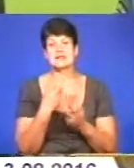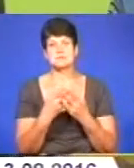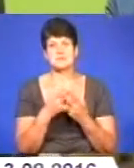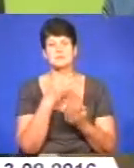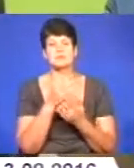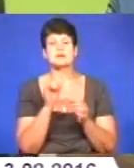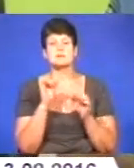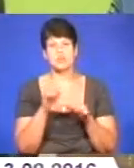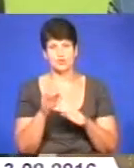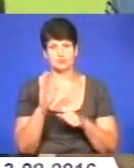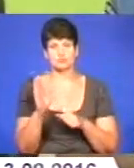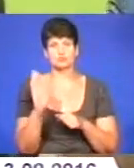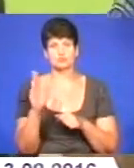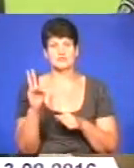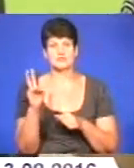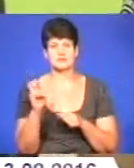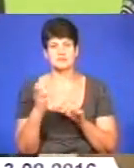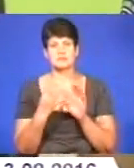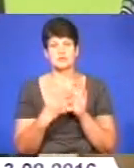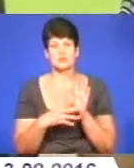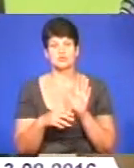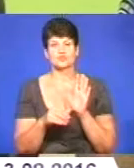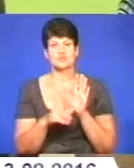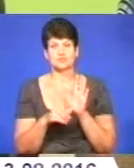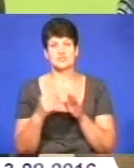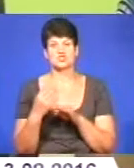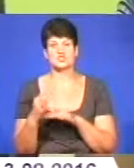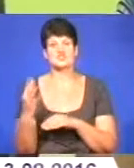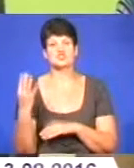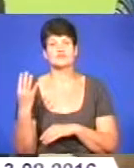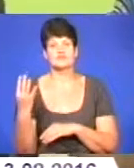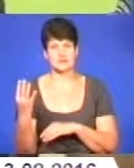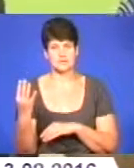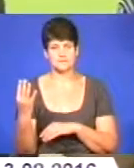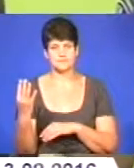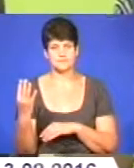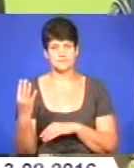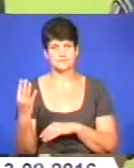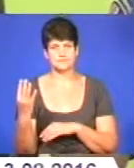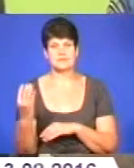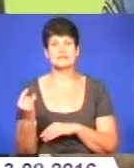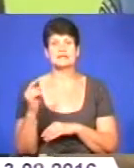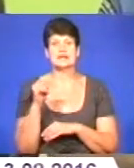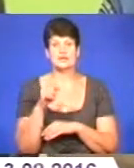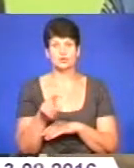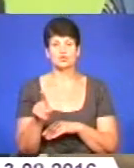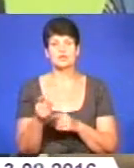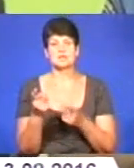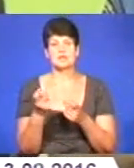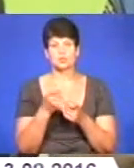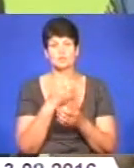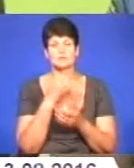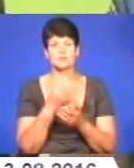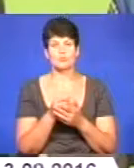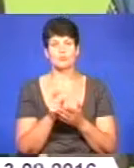296-та частина 4-та, але для того, щоб притягнути його до відповідальності, ми